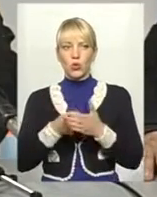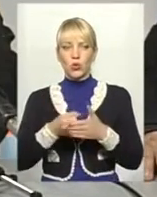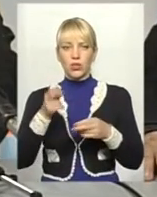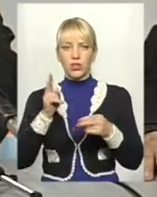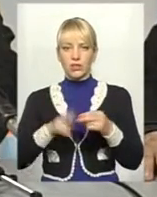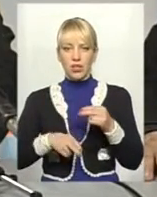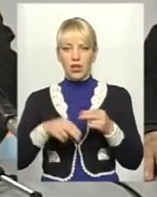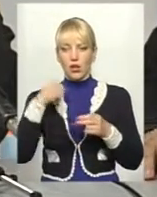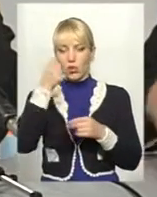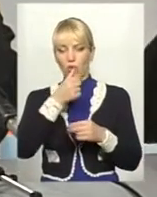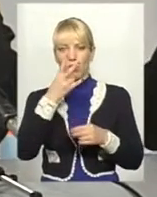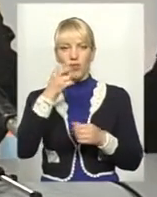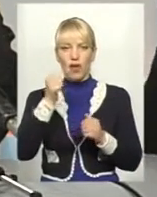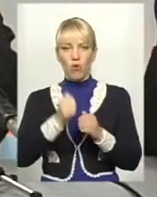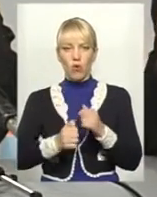округ.